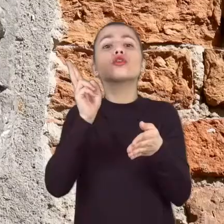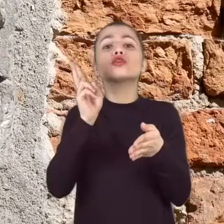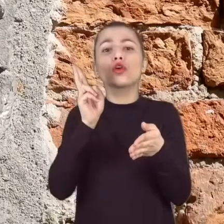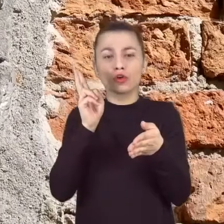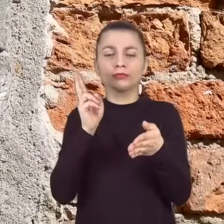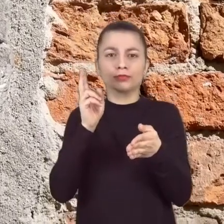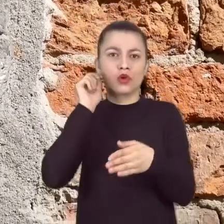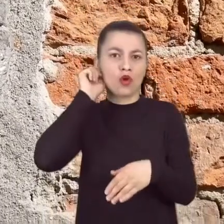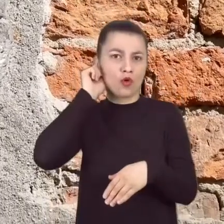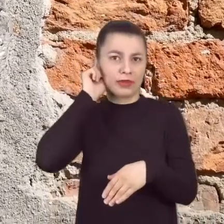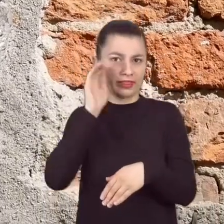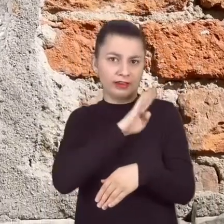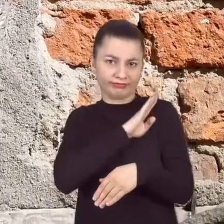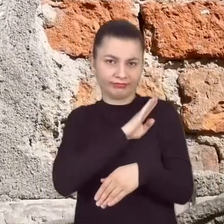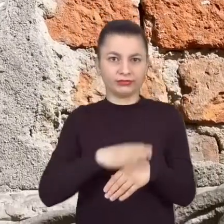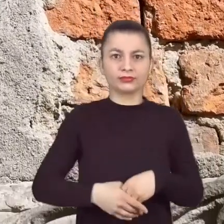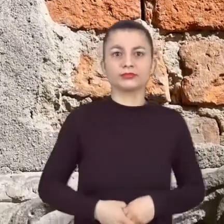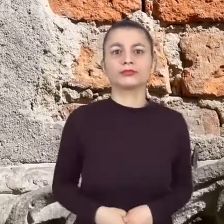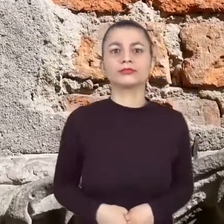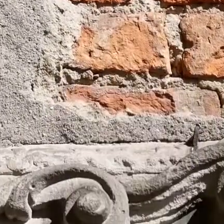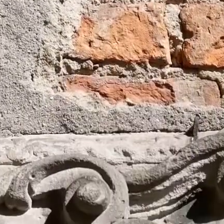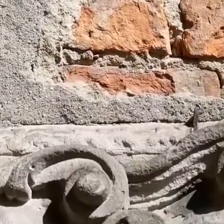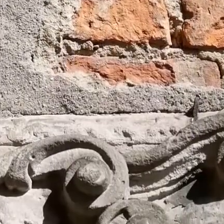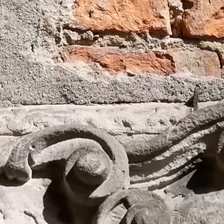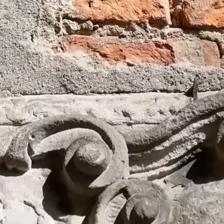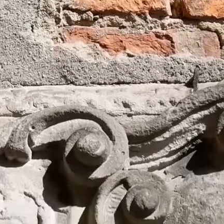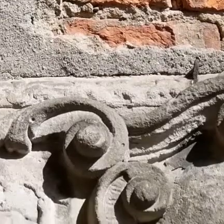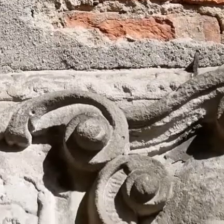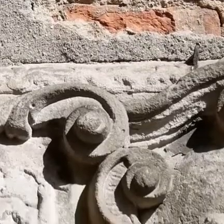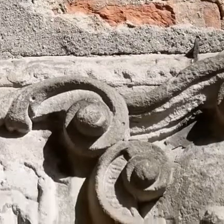przypuszczać, iż ta płyta nagrobna upamiętniała kobietę.